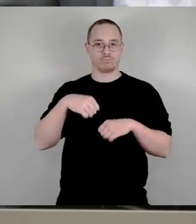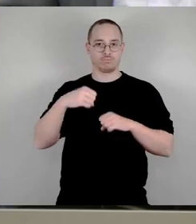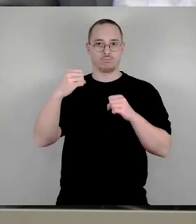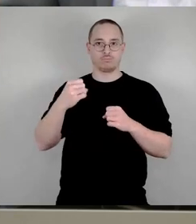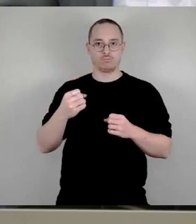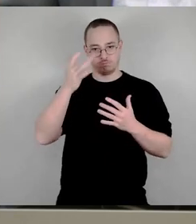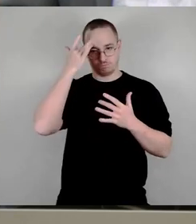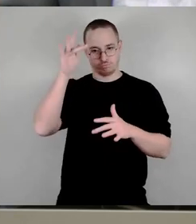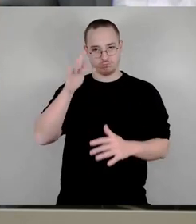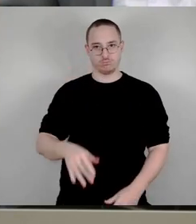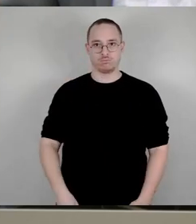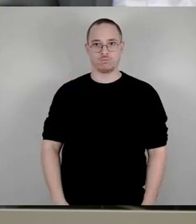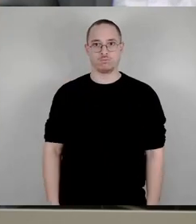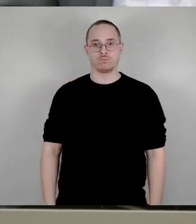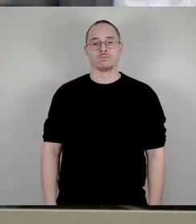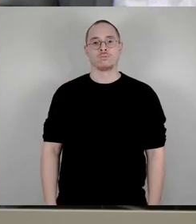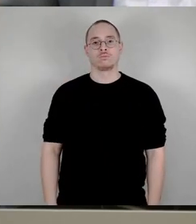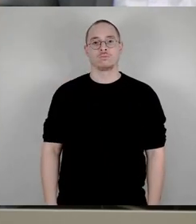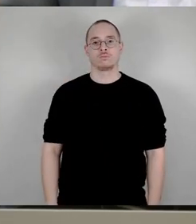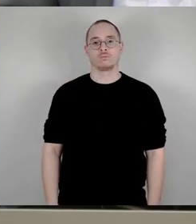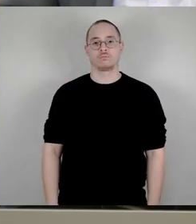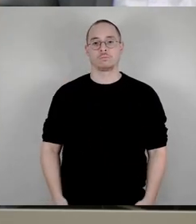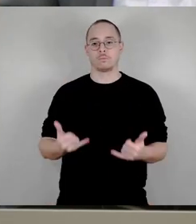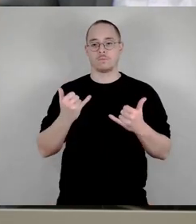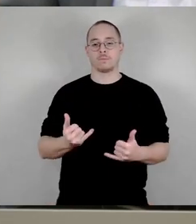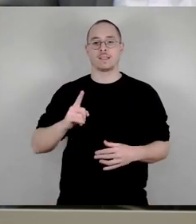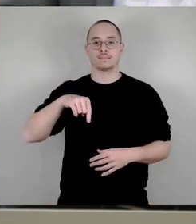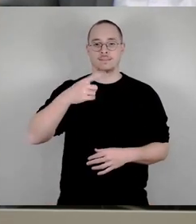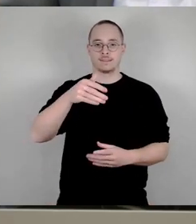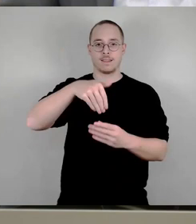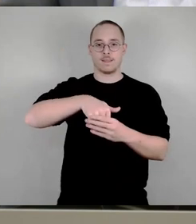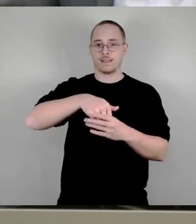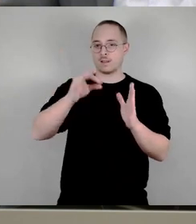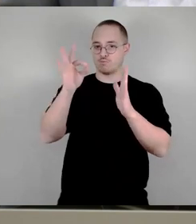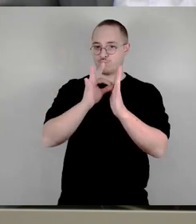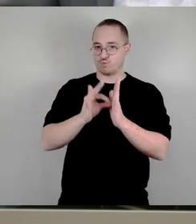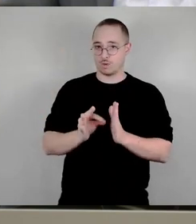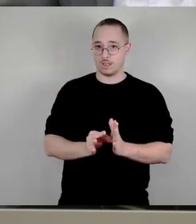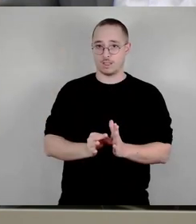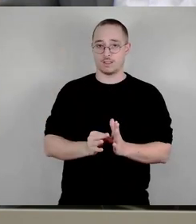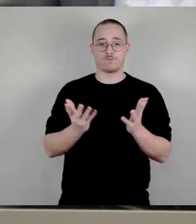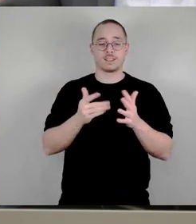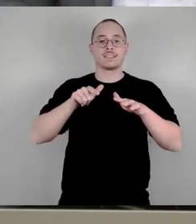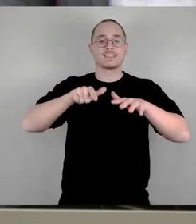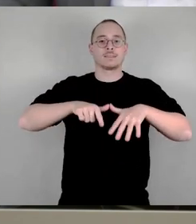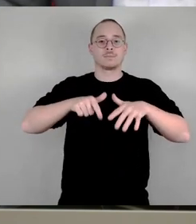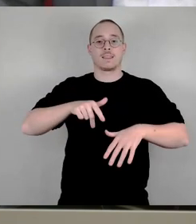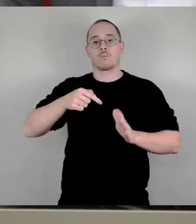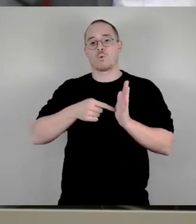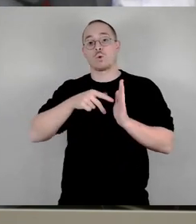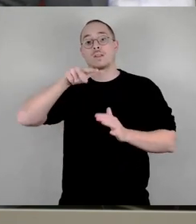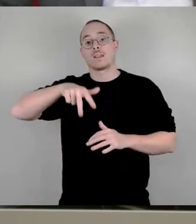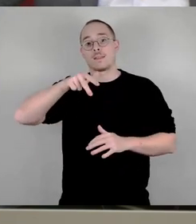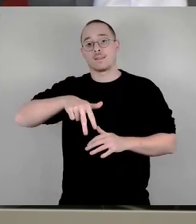Das bringt uns zu den nächsten inhaltlichen Punkten und das wäre 17.13 und 17